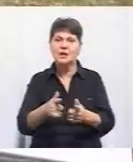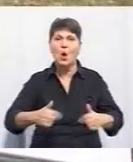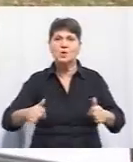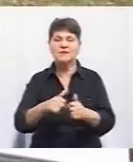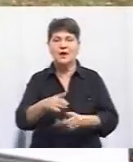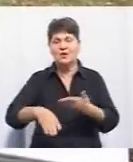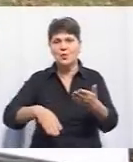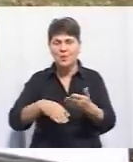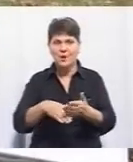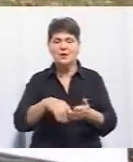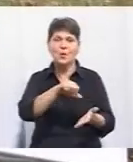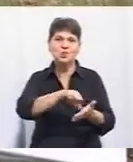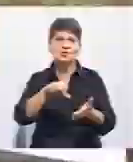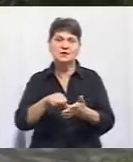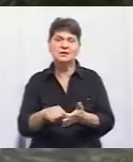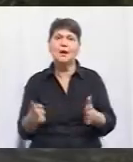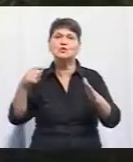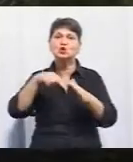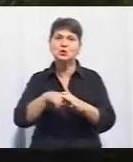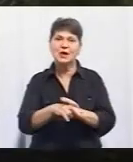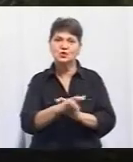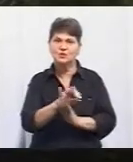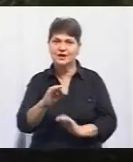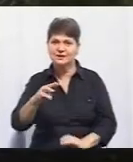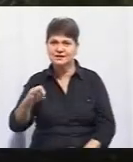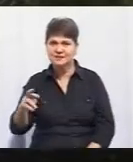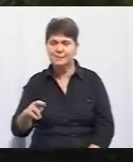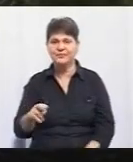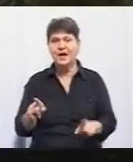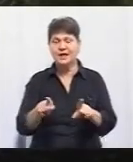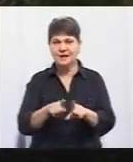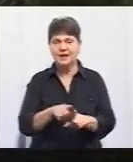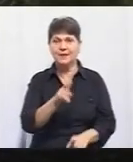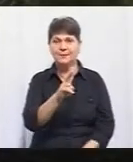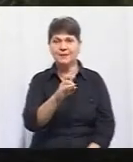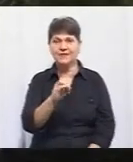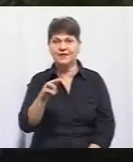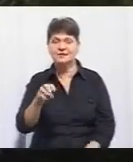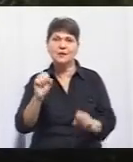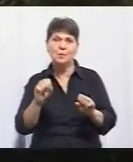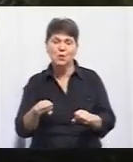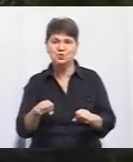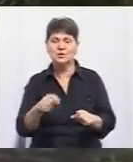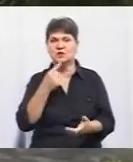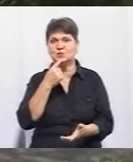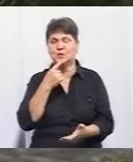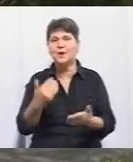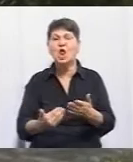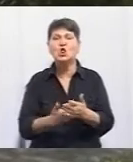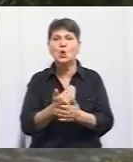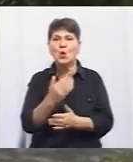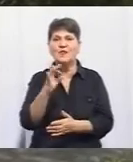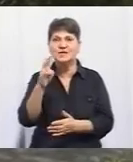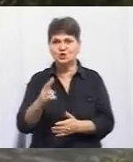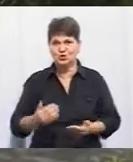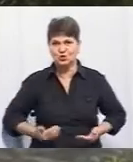учасникам соціалізуватися. Цим квестом ми так само надаємо можливість спробувати себе в новій соціальній ролі